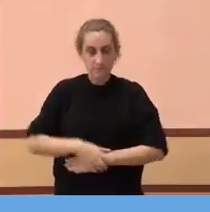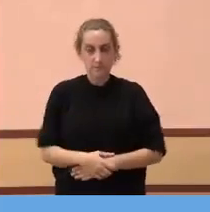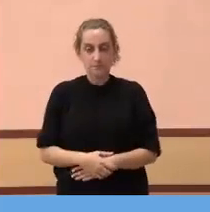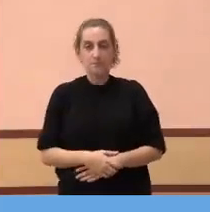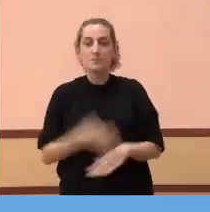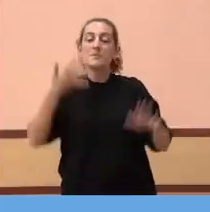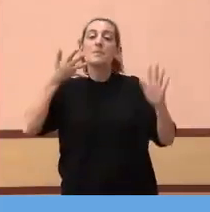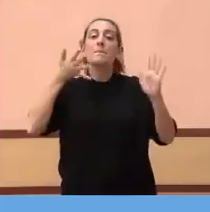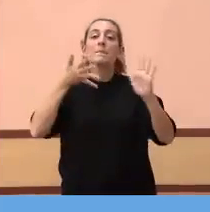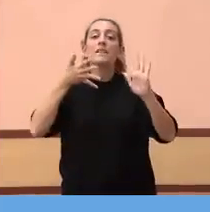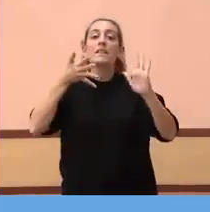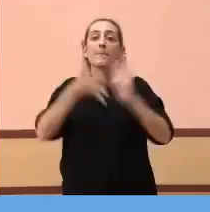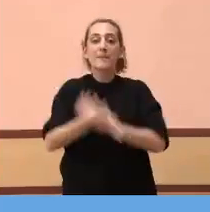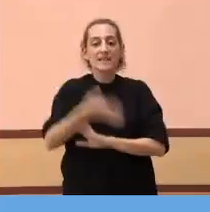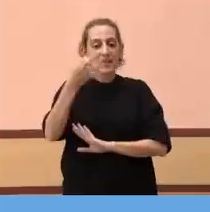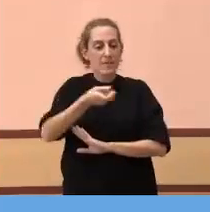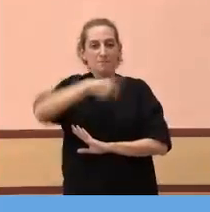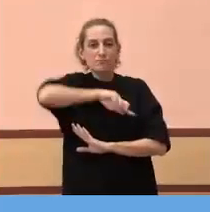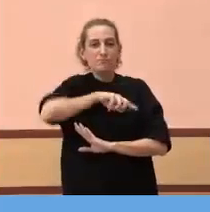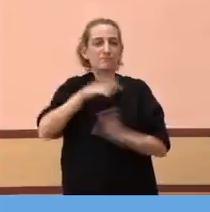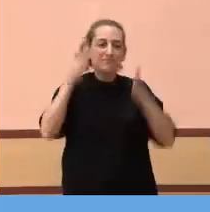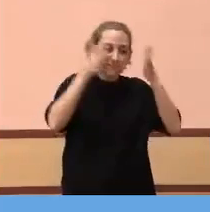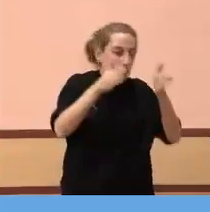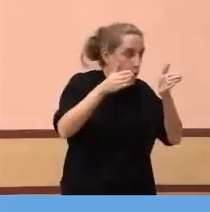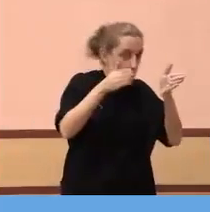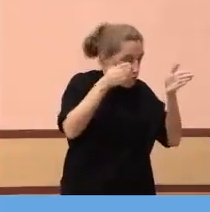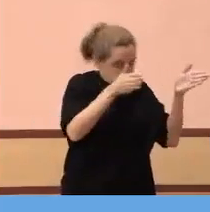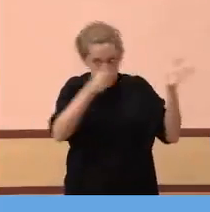és en aquest grup on nosaltres ens hem de focalitzar.